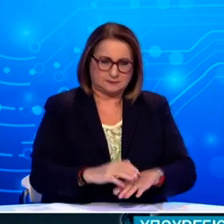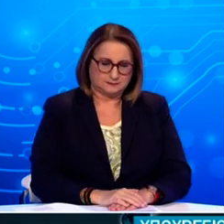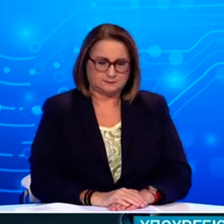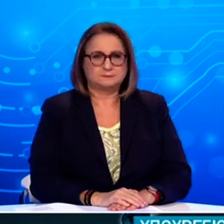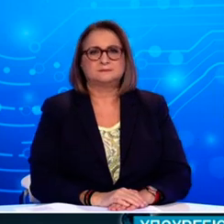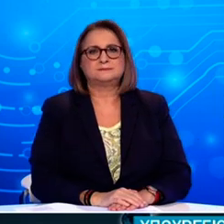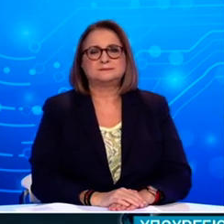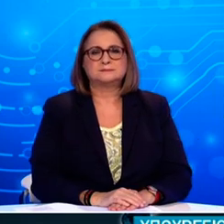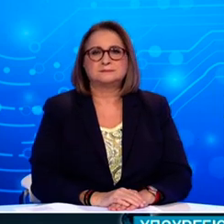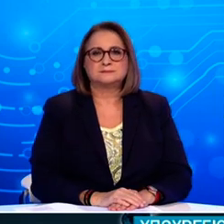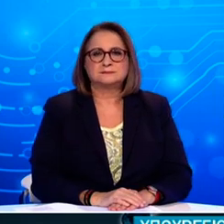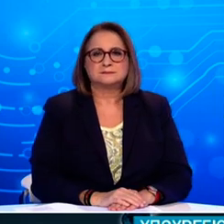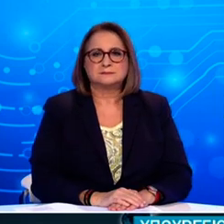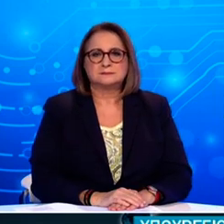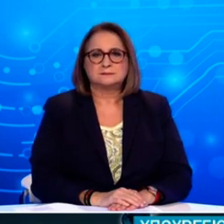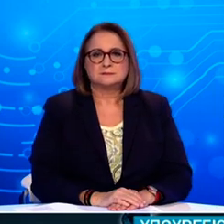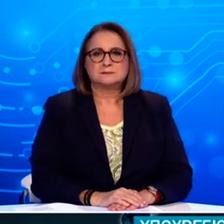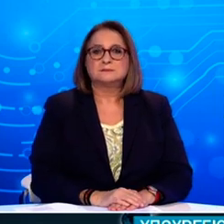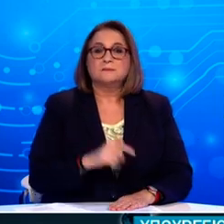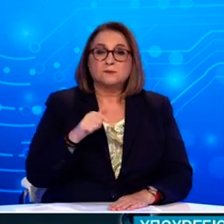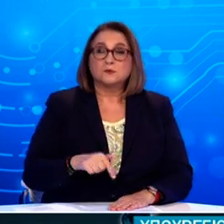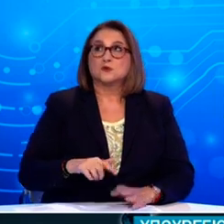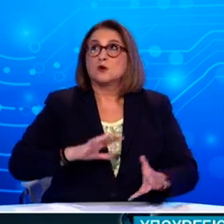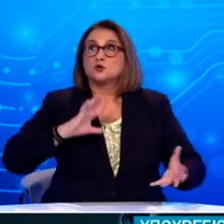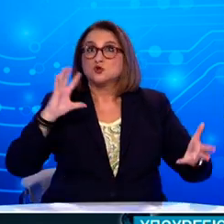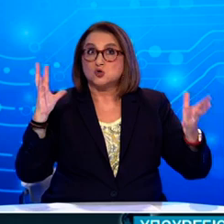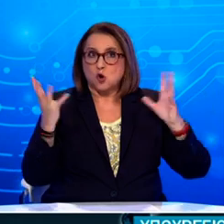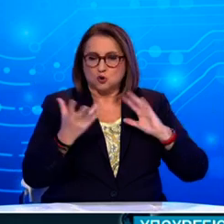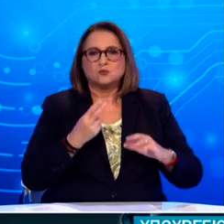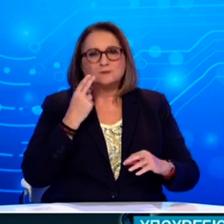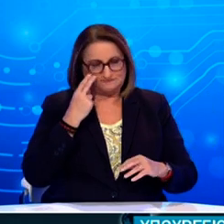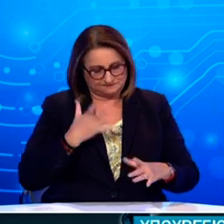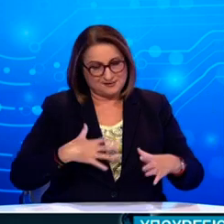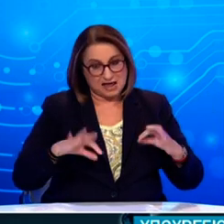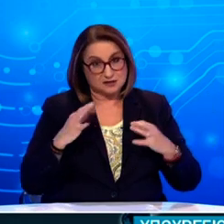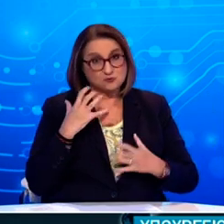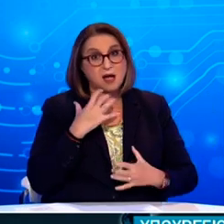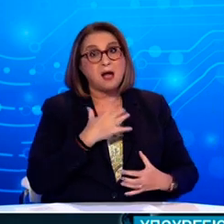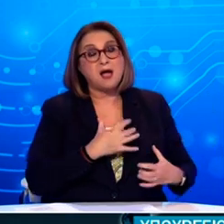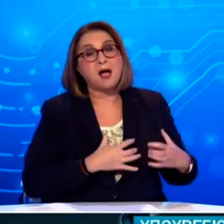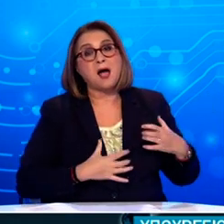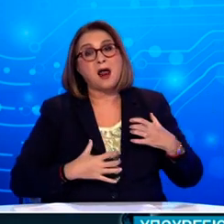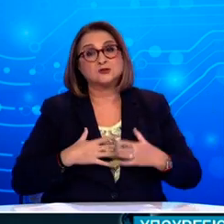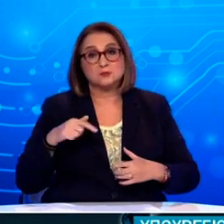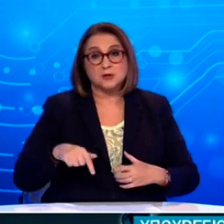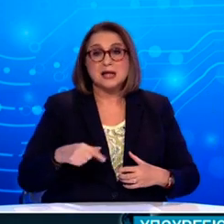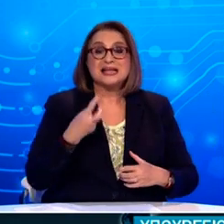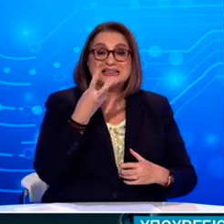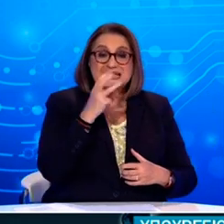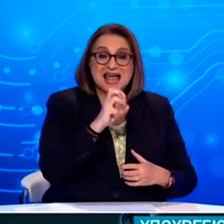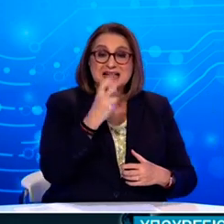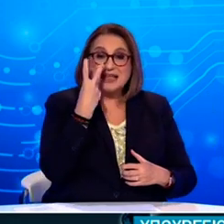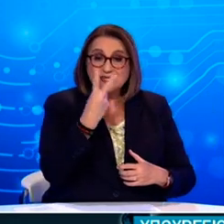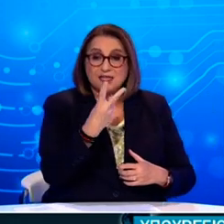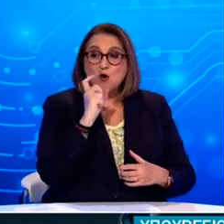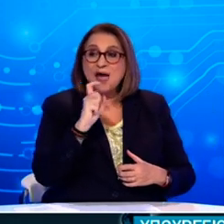Σε παγκόσμια κλίμακα, το δεύτερο κύμα φαίνεται ότι δημιουργεί μεγάλη ανησυχία. Σήμερα έχουν καταγραφεί πλέον από 32 εκατομμύρια